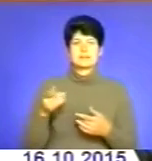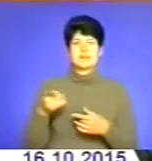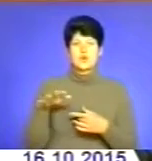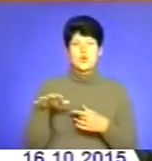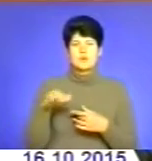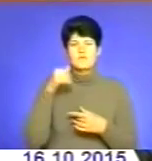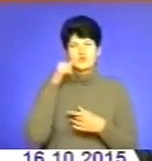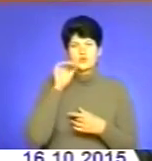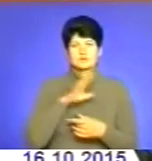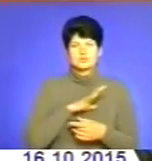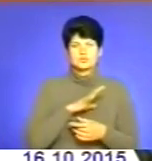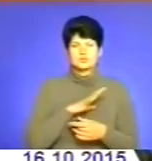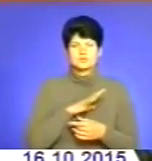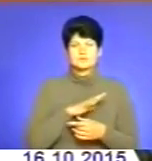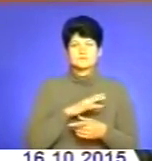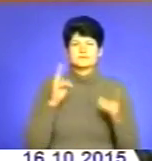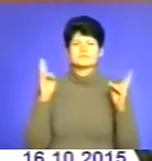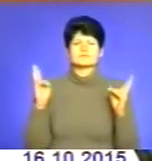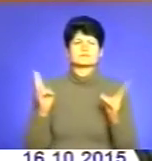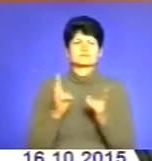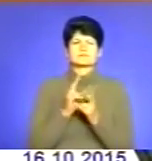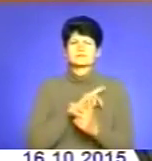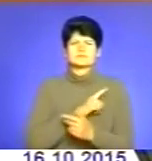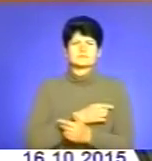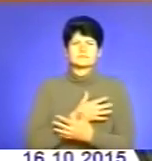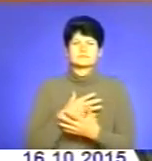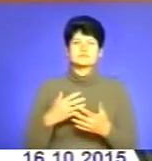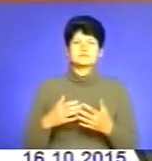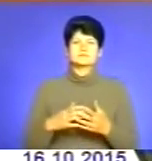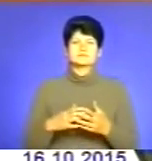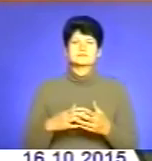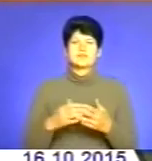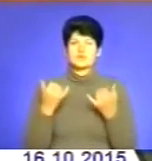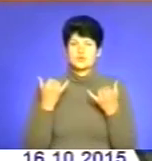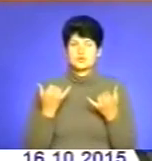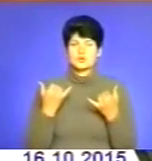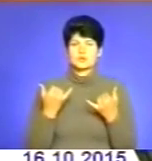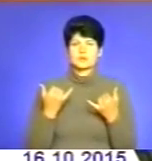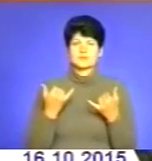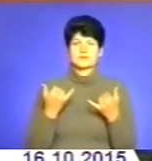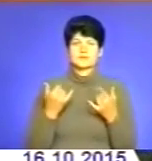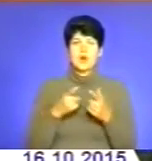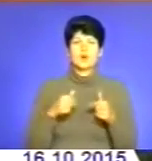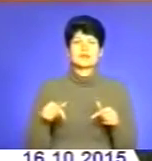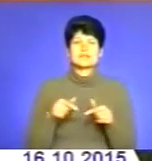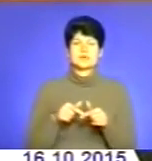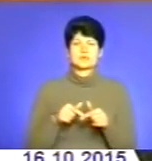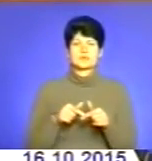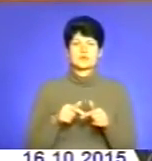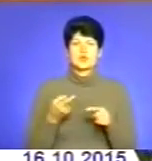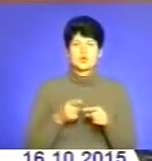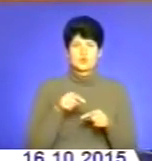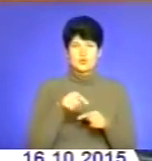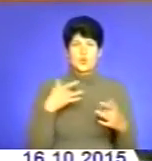Вчора ми палку зустріли, зустріли нас. І сьогодні за організатором цього